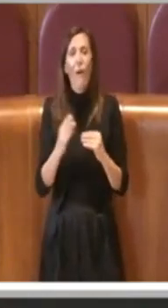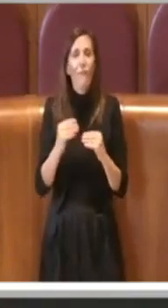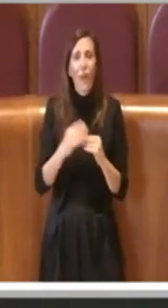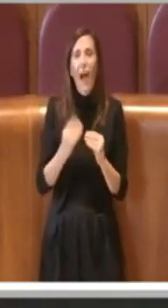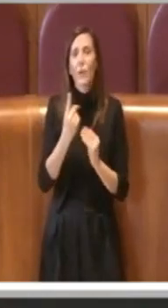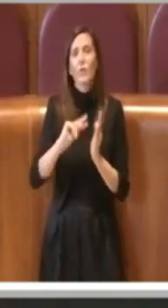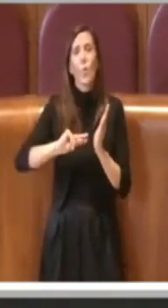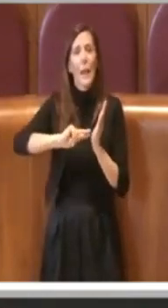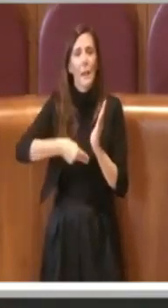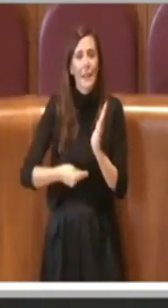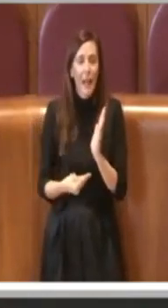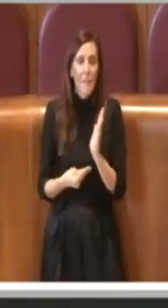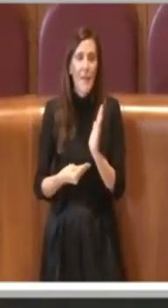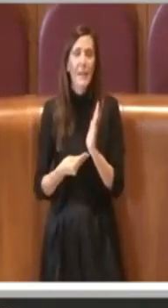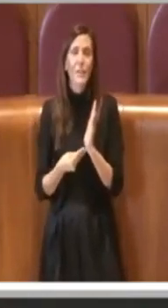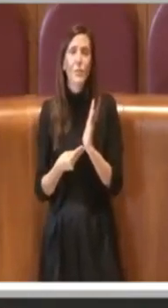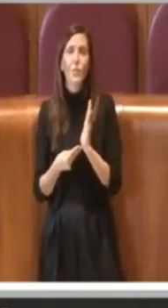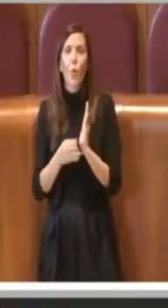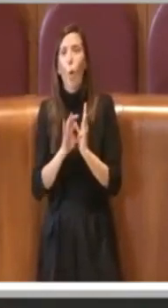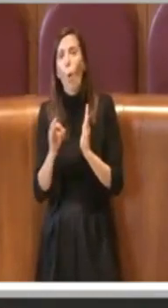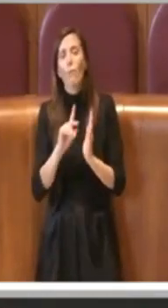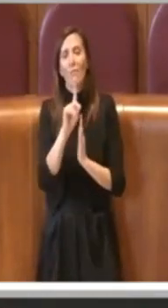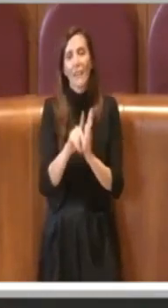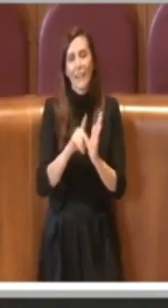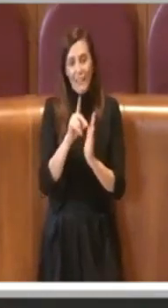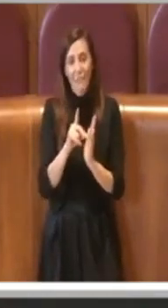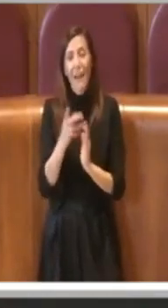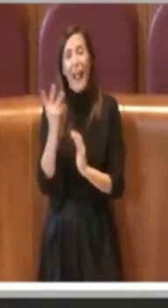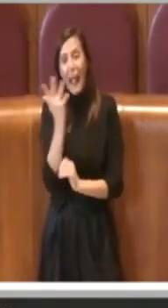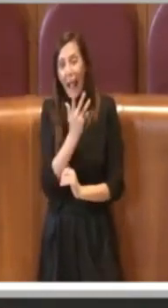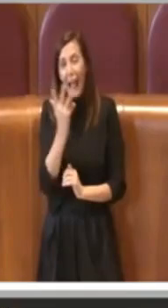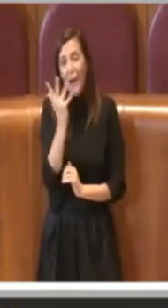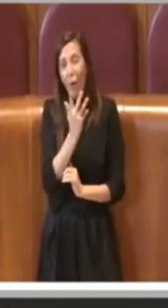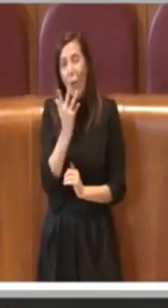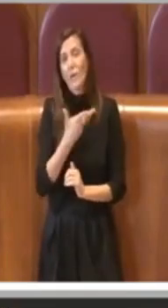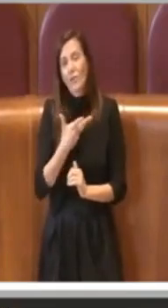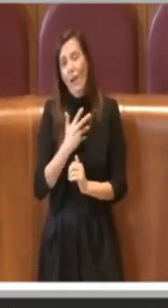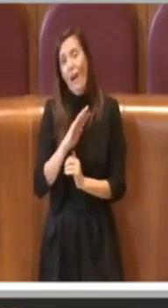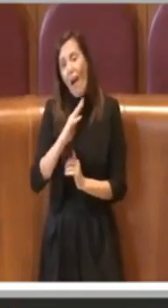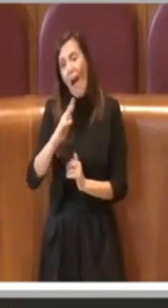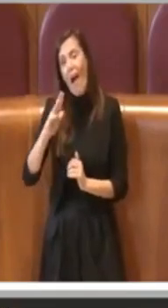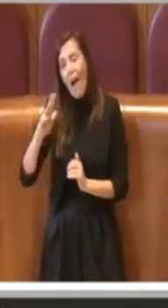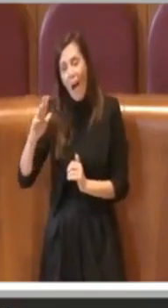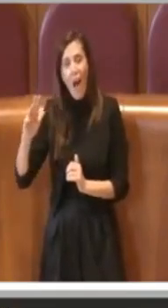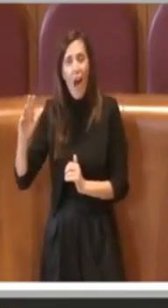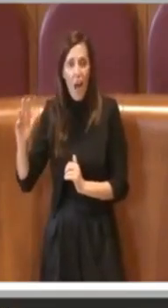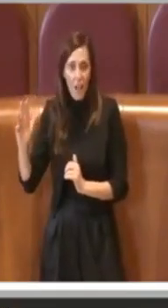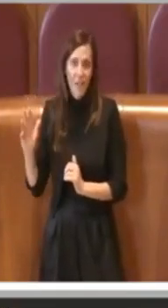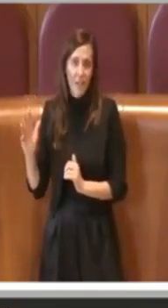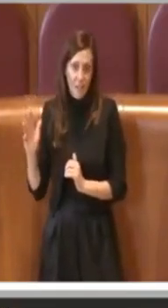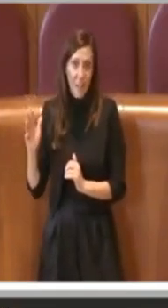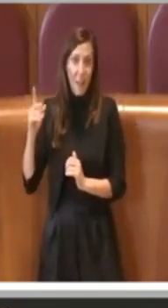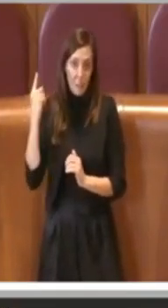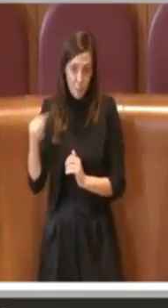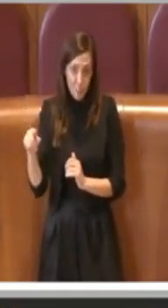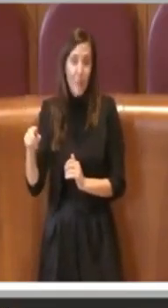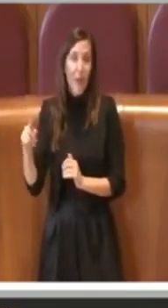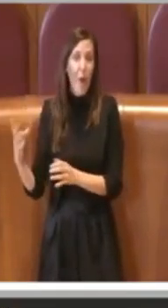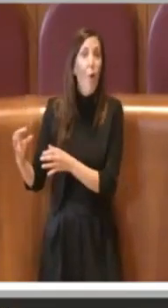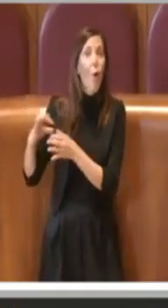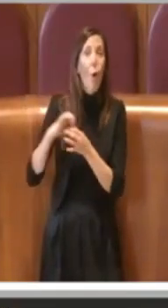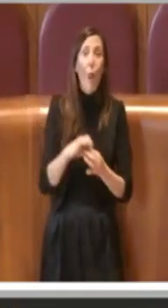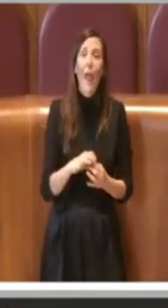emendamento o sulla delibera. Gli errori sono altri, secondo me sono errori cruciali, che comunque determinano le azioni